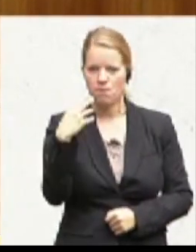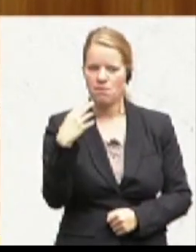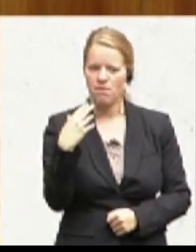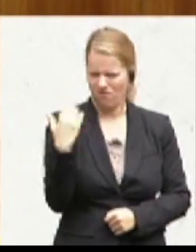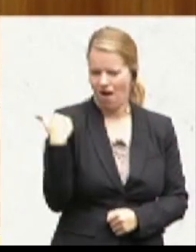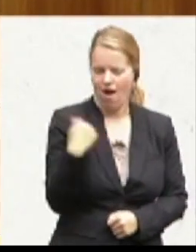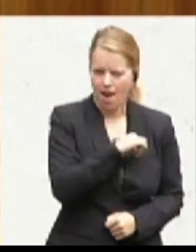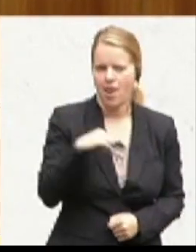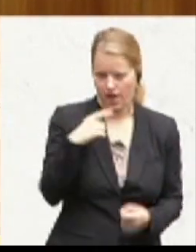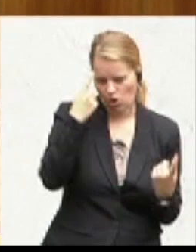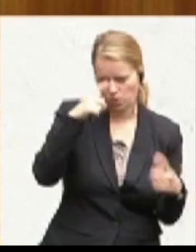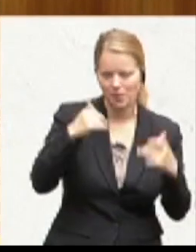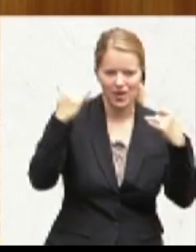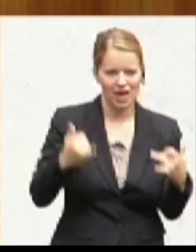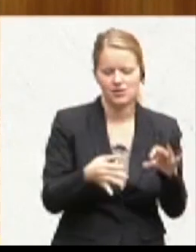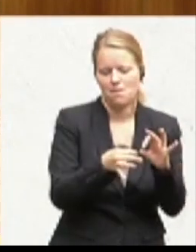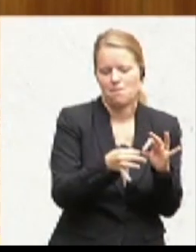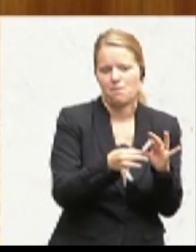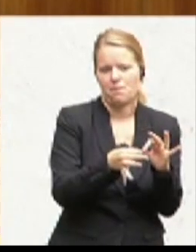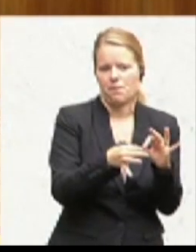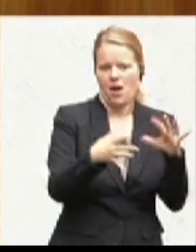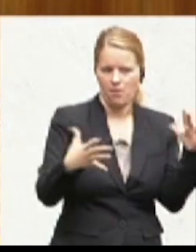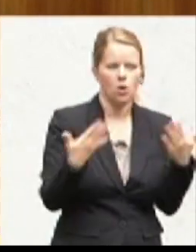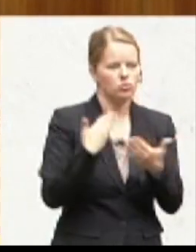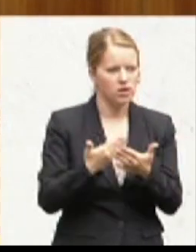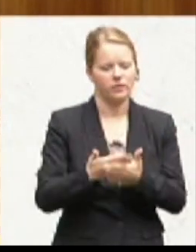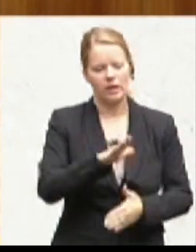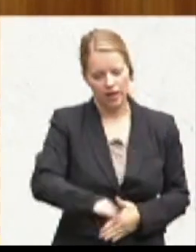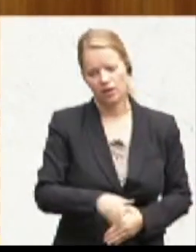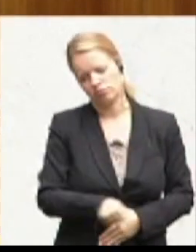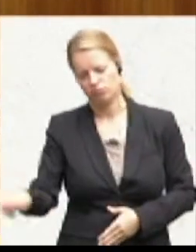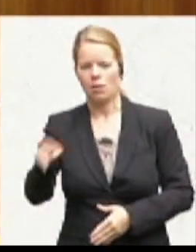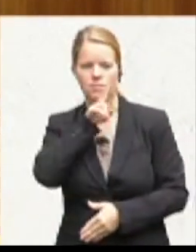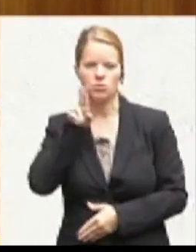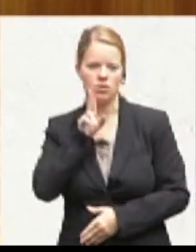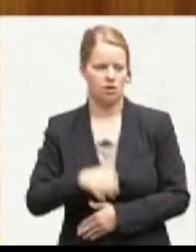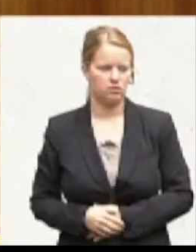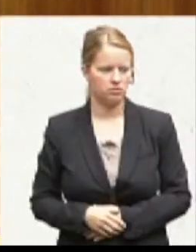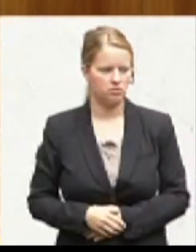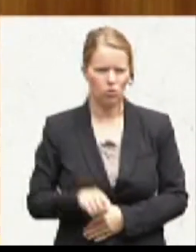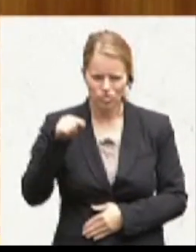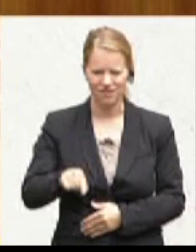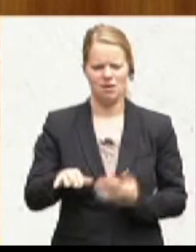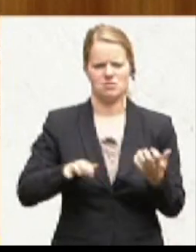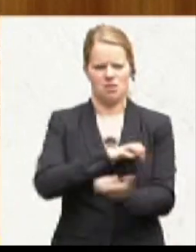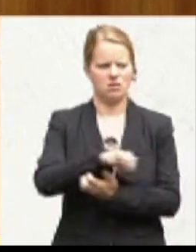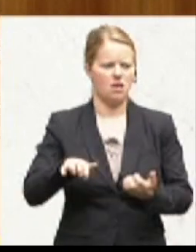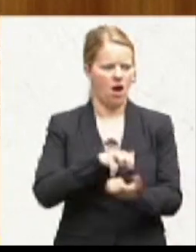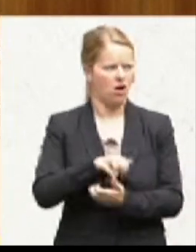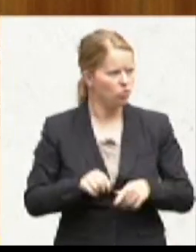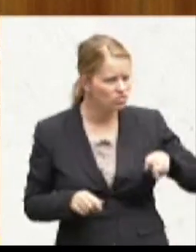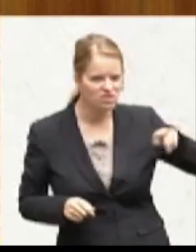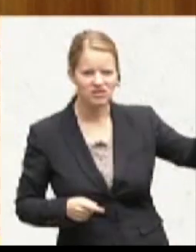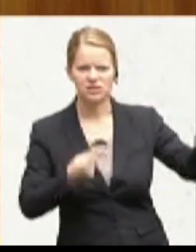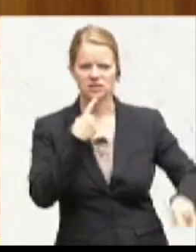jetzt aber entfremdet worden ist. Daher kommen jetzt die Kinder zur Mutter. Und das ist der eigentliche Skandal. Und da reden Sie von einer armen Frau.